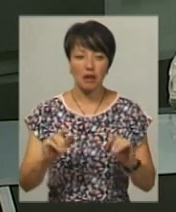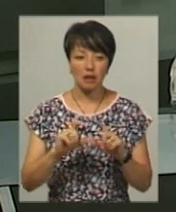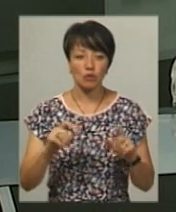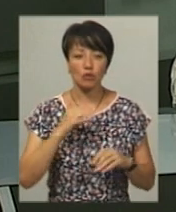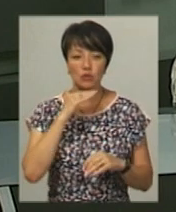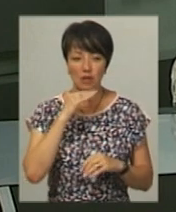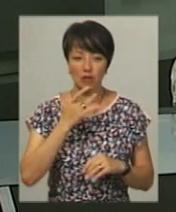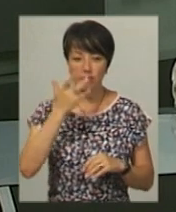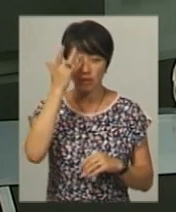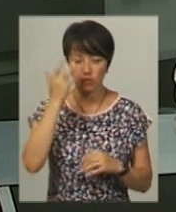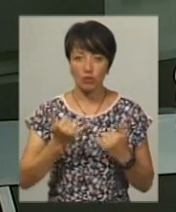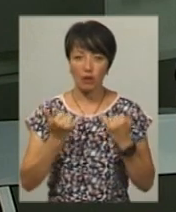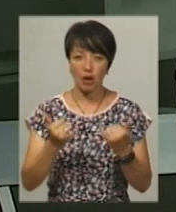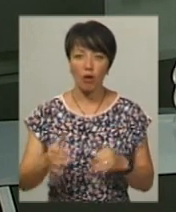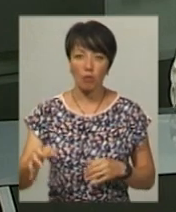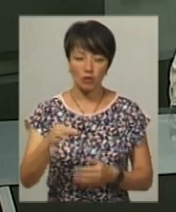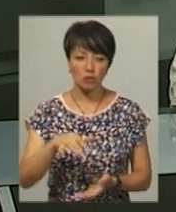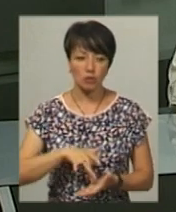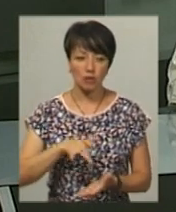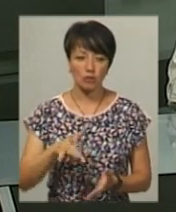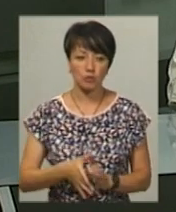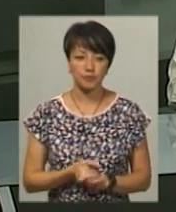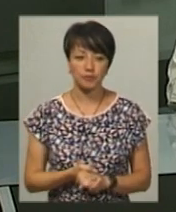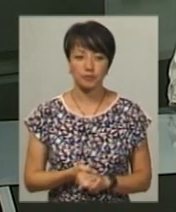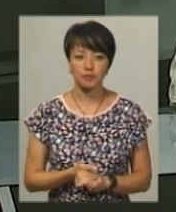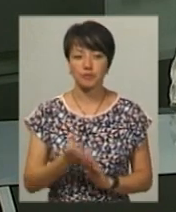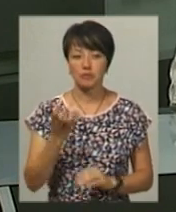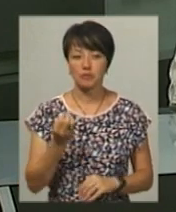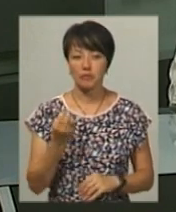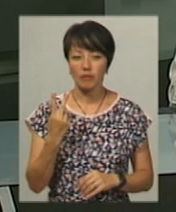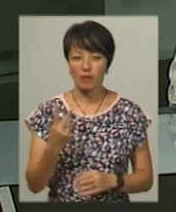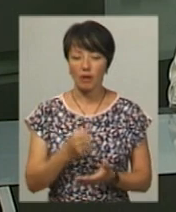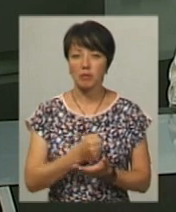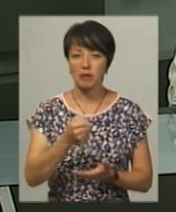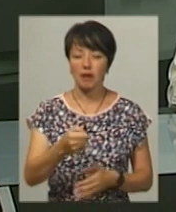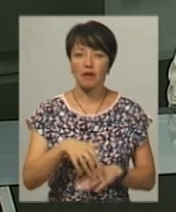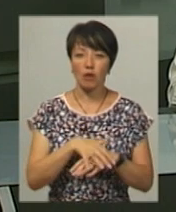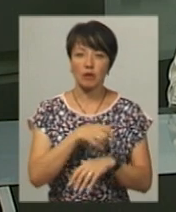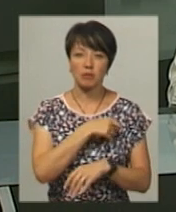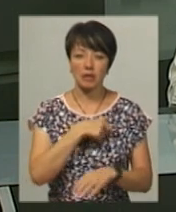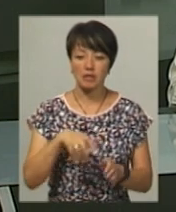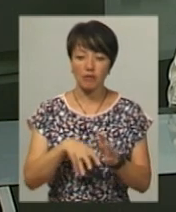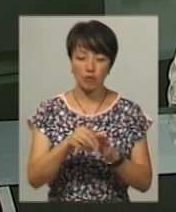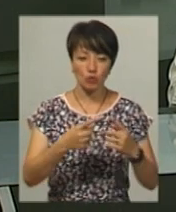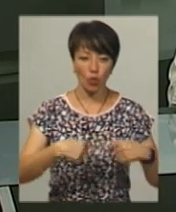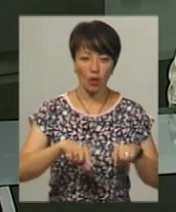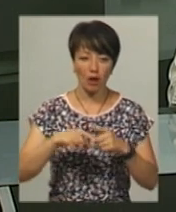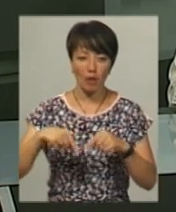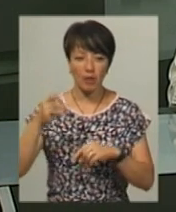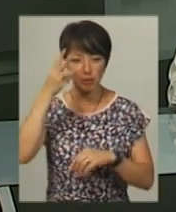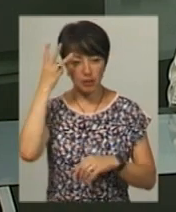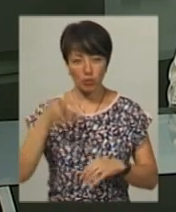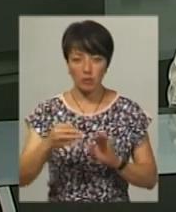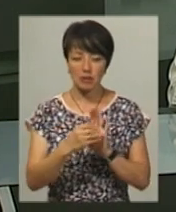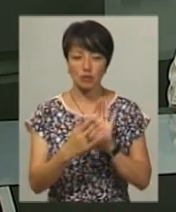достатньо влітку для обласного центру. Ще двох кандидатів у народні депутати за виборчими округами від Хмельниччини